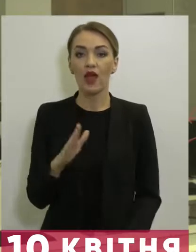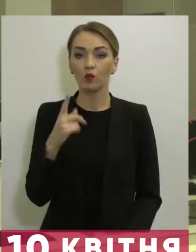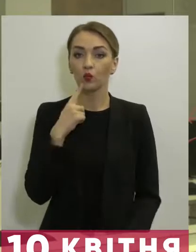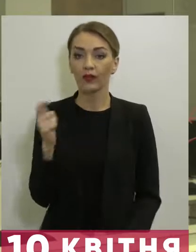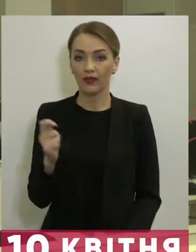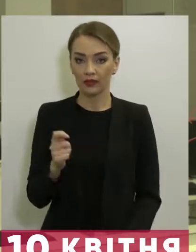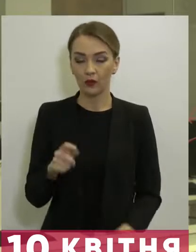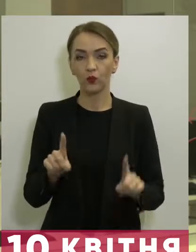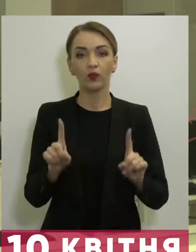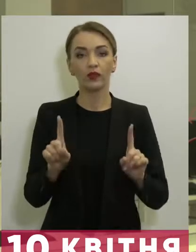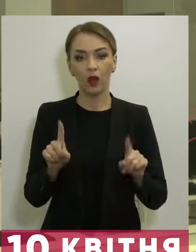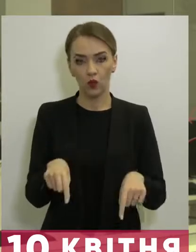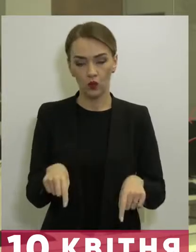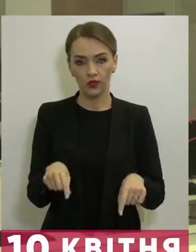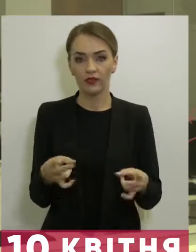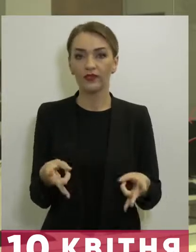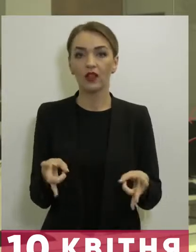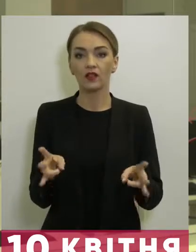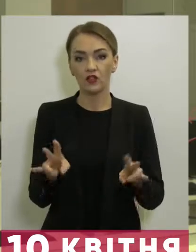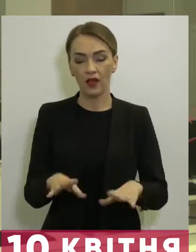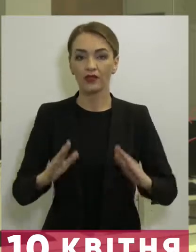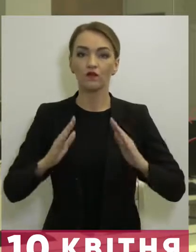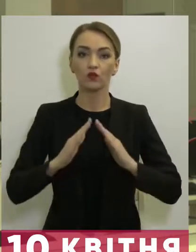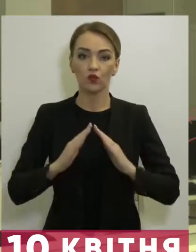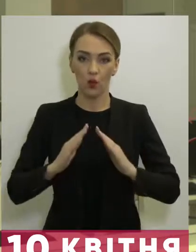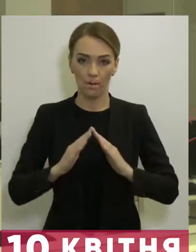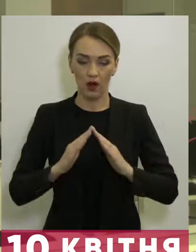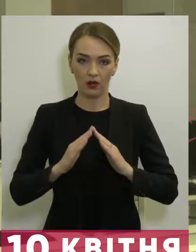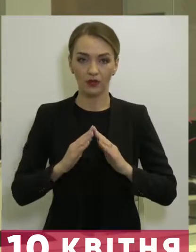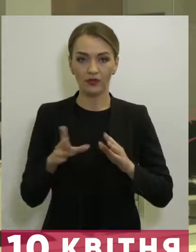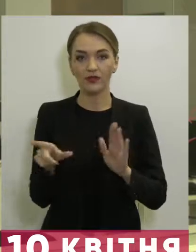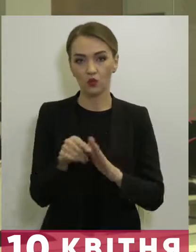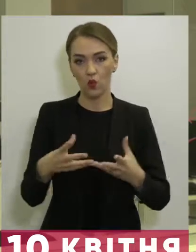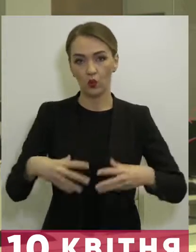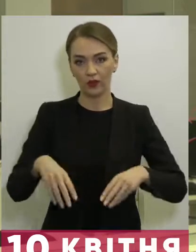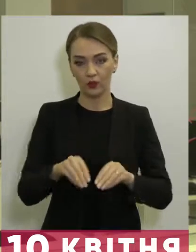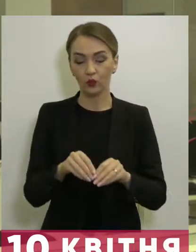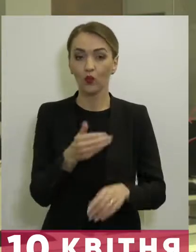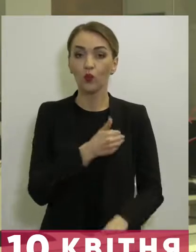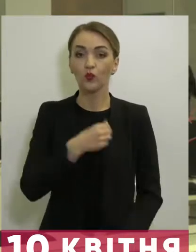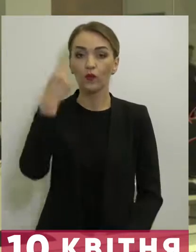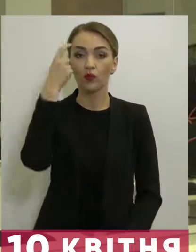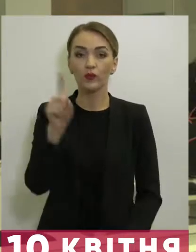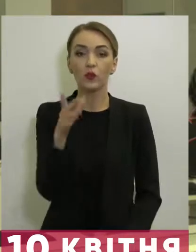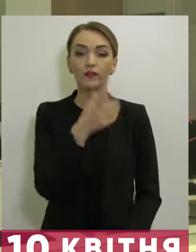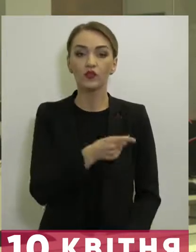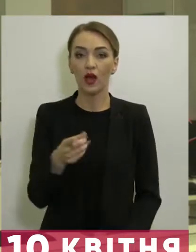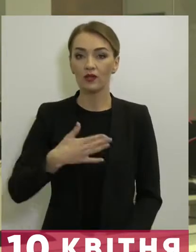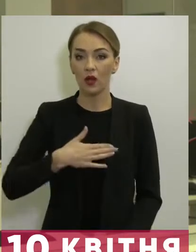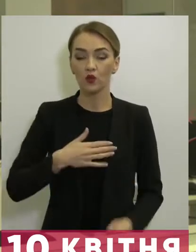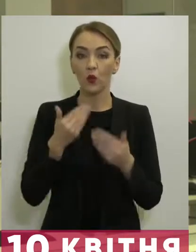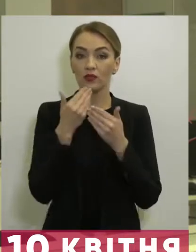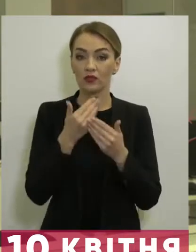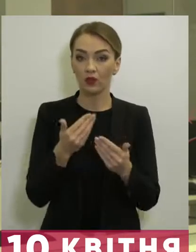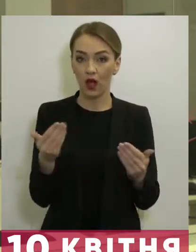також залишайтесь вдома з родиною. Хочу повідомити, що під час нашої